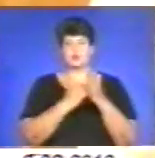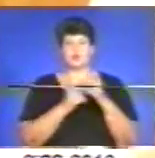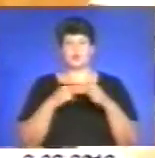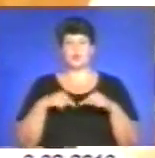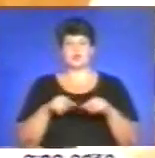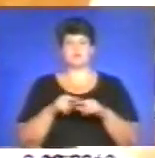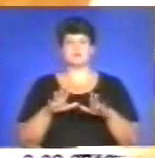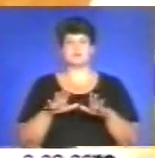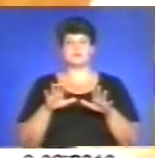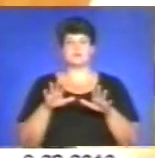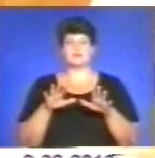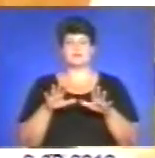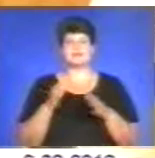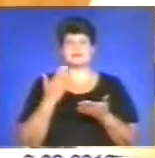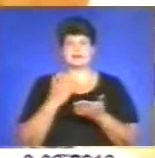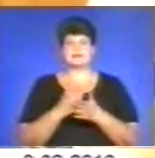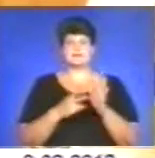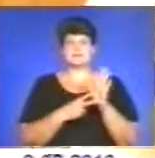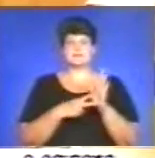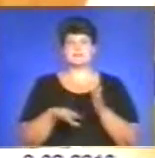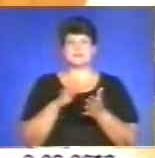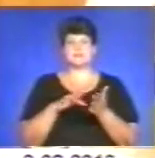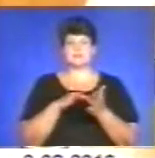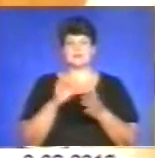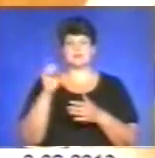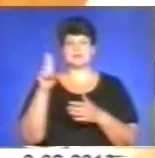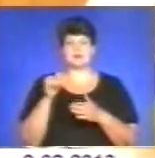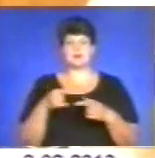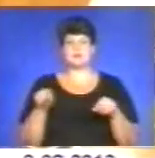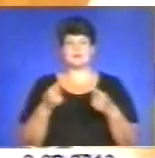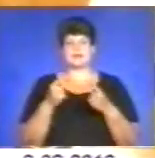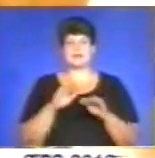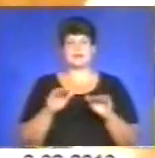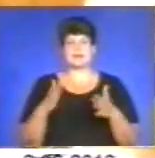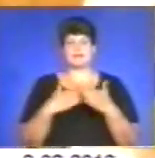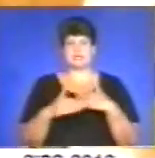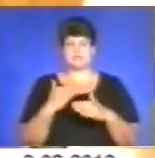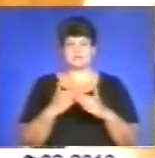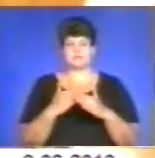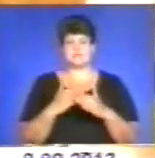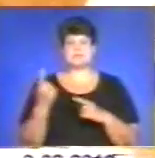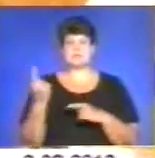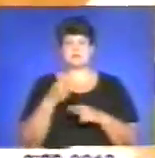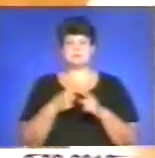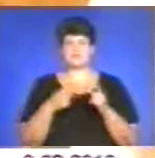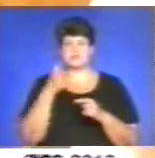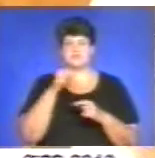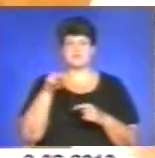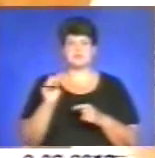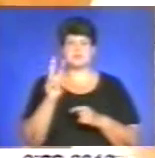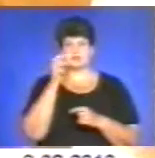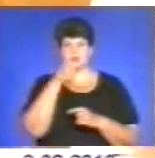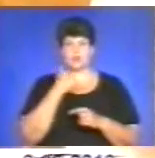населення області цінує 7 центрів соціальної реабілітації дітей інвалідів. За перше півріччя 2013